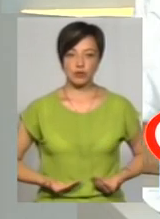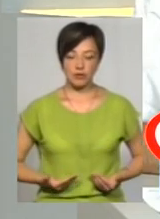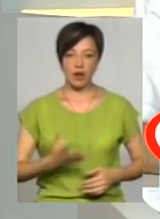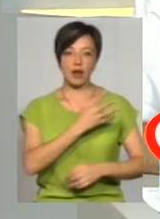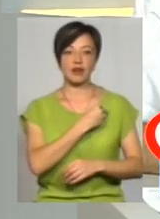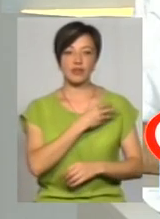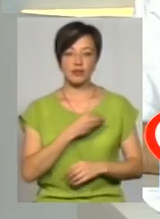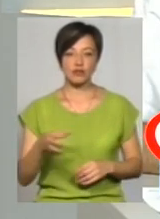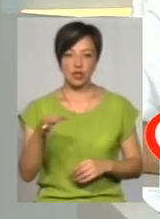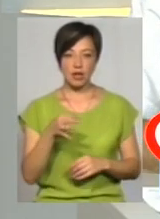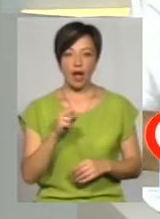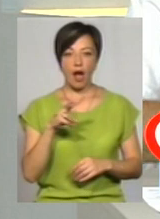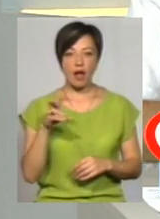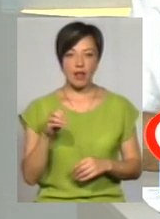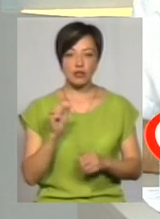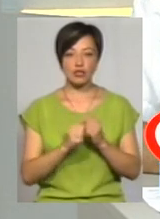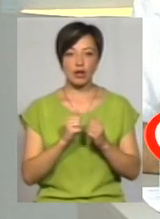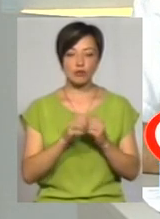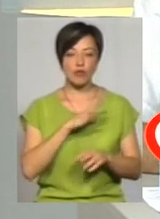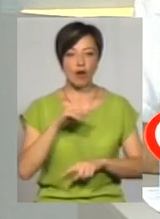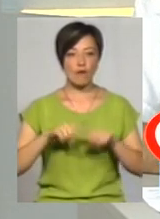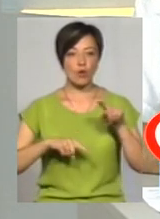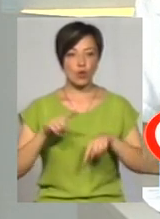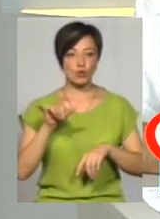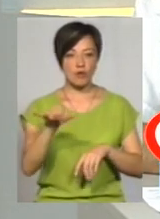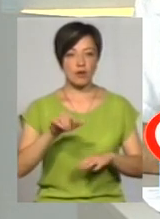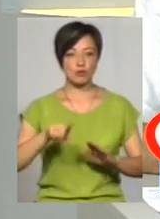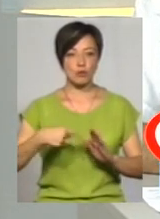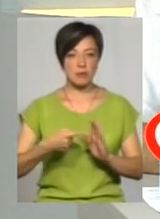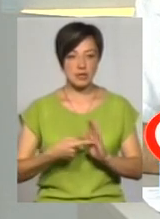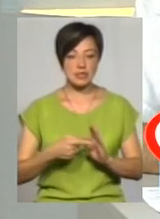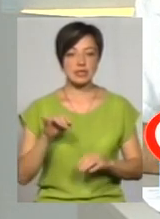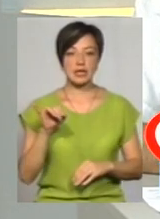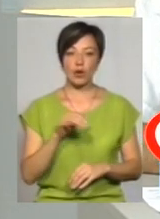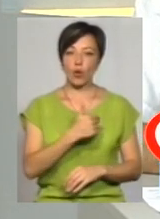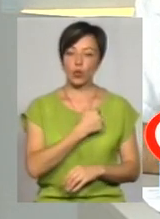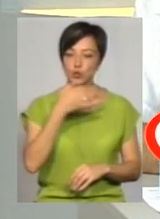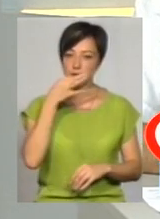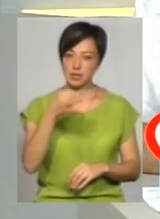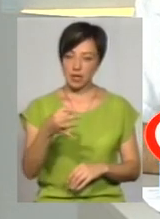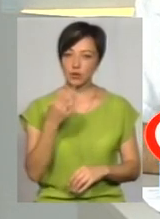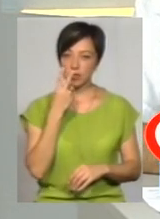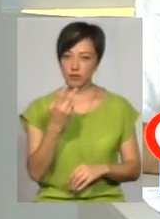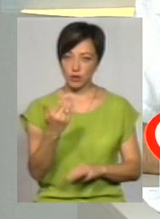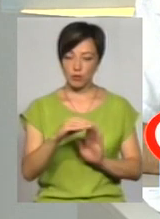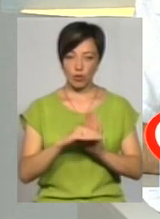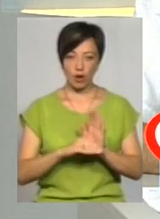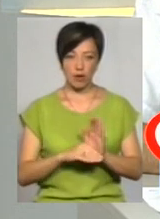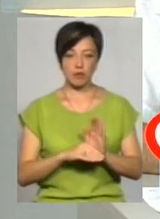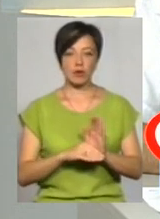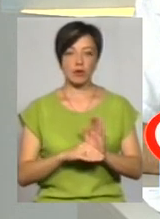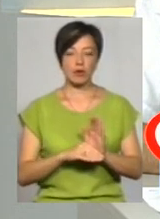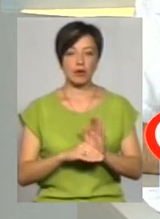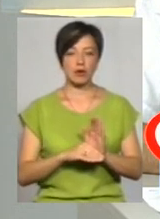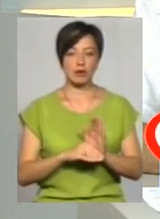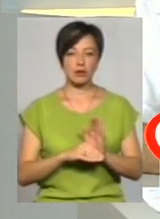Львівщині. Але досить часто буваю в родичів тут, вашому місті. І хочу сказати, що, дивлячись вашу програму, побачили цей момент